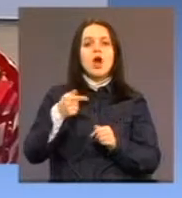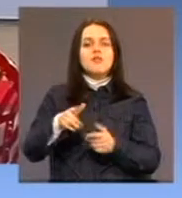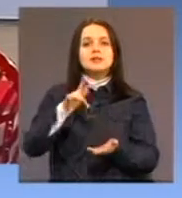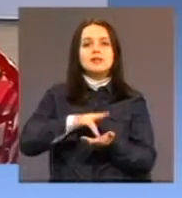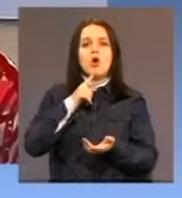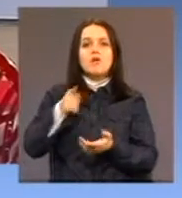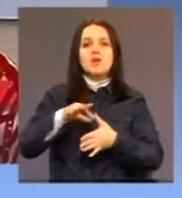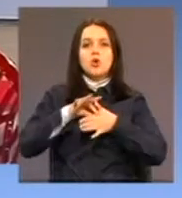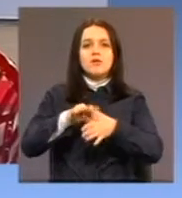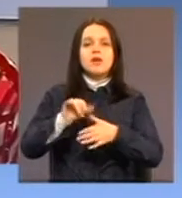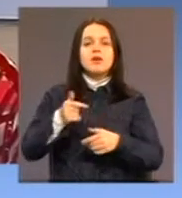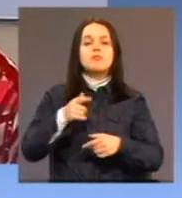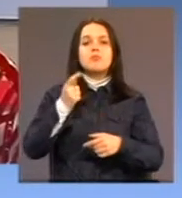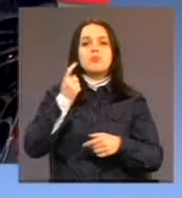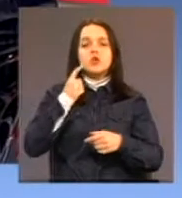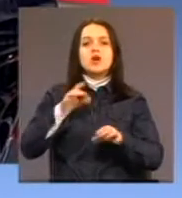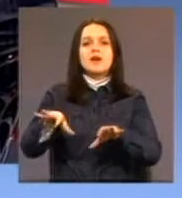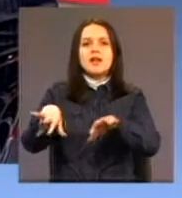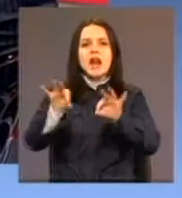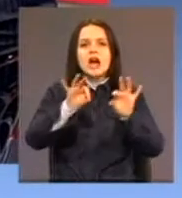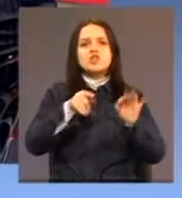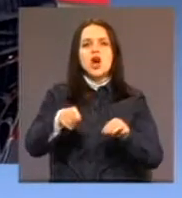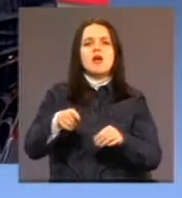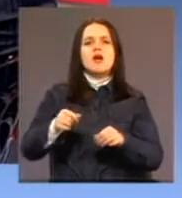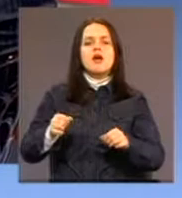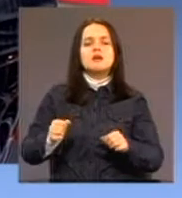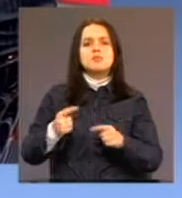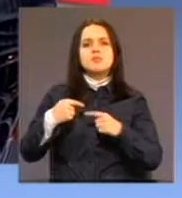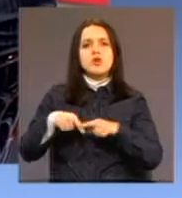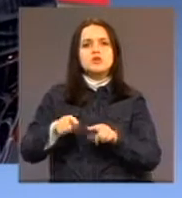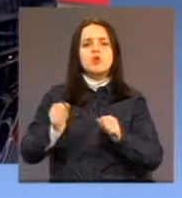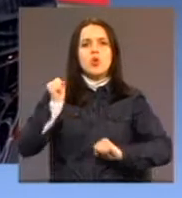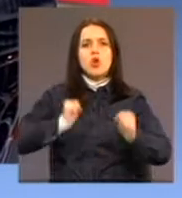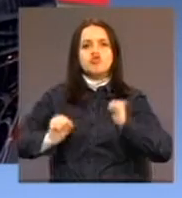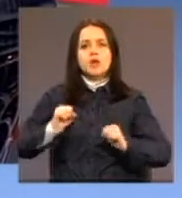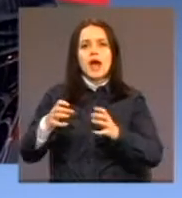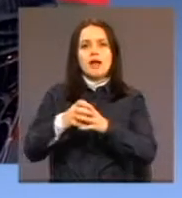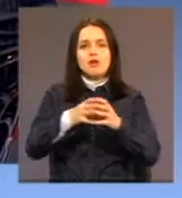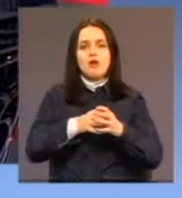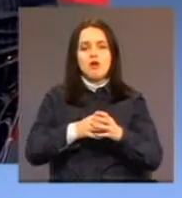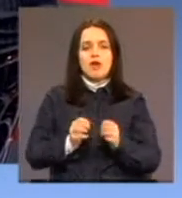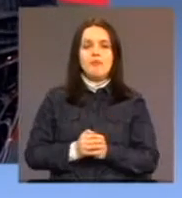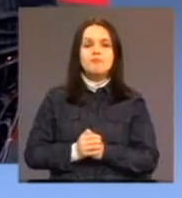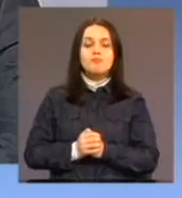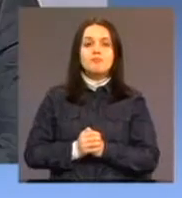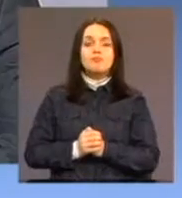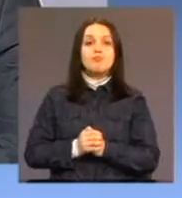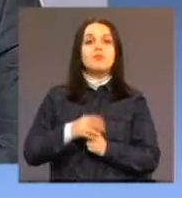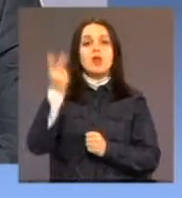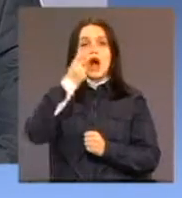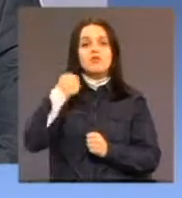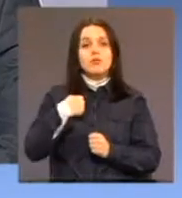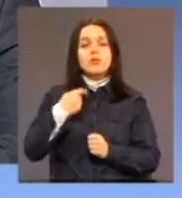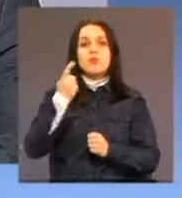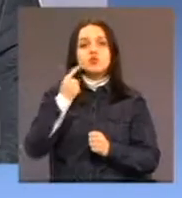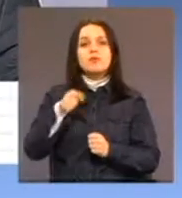doći do posebno ugroženih kategorija i na koji način to radite? Naravno, da nastojimo, pogotovo sad kad smo prihvatili taj posao, da